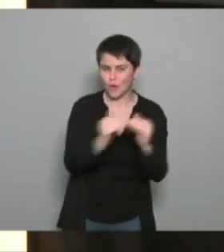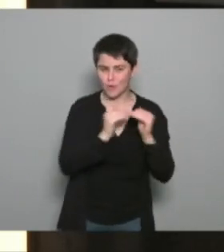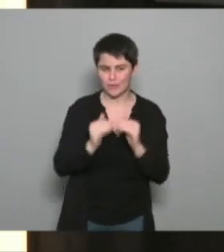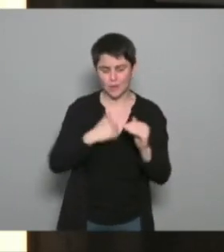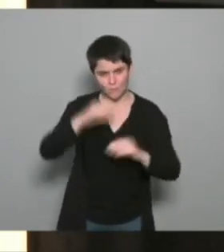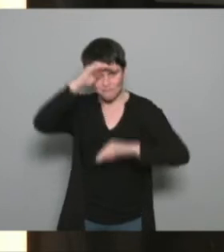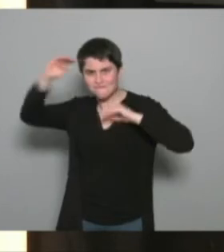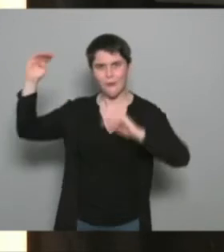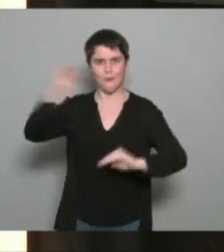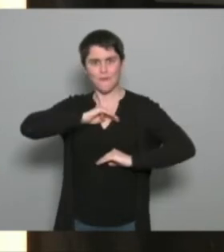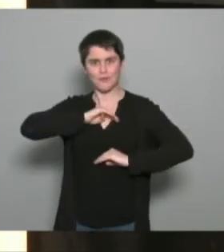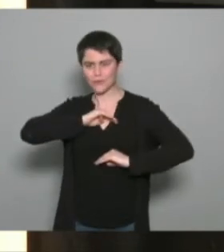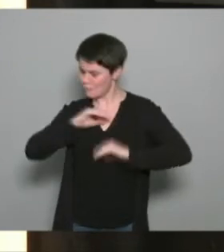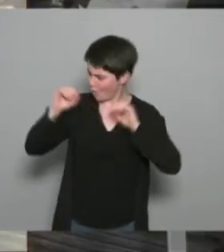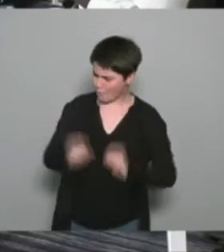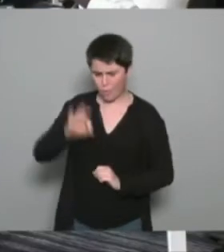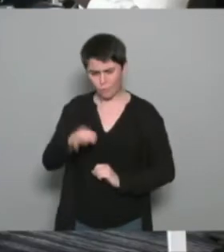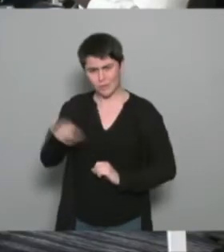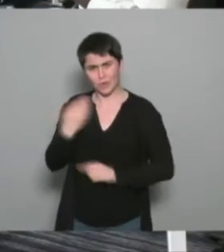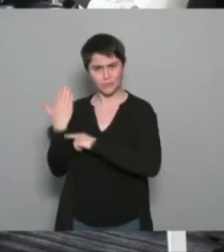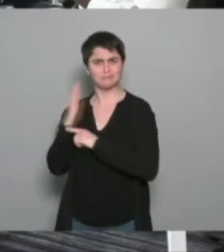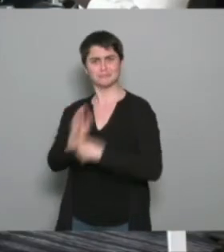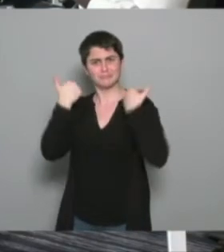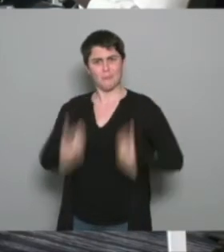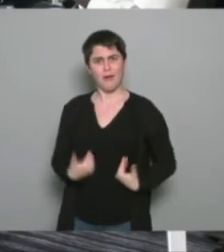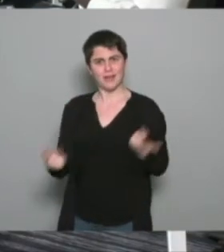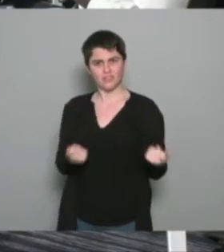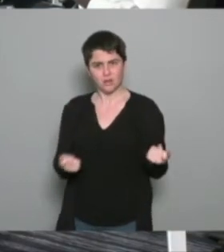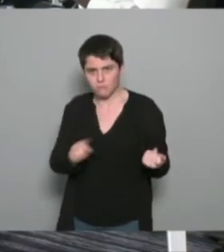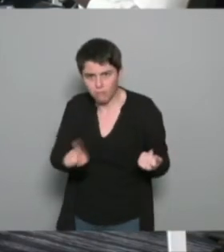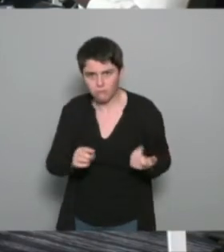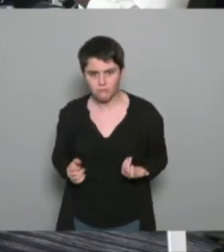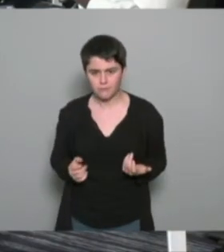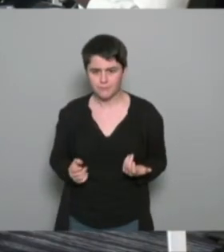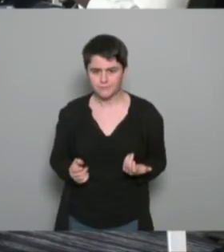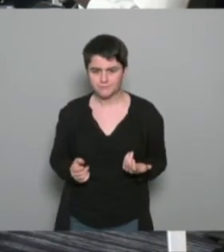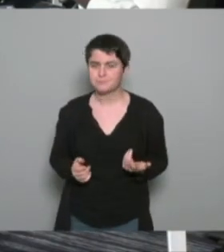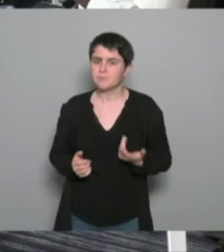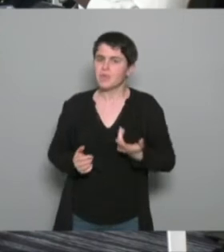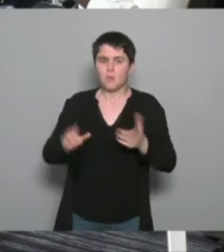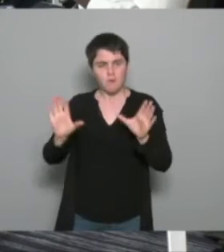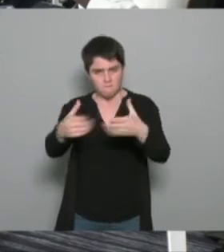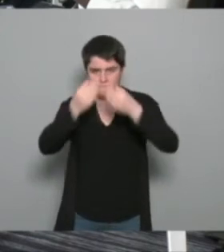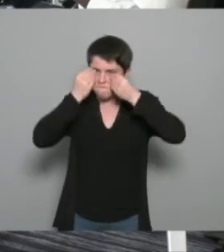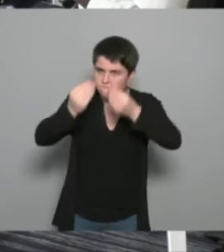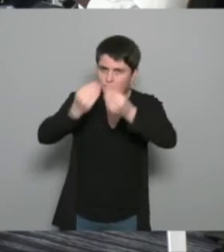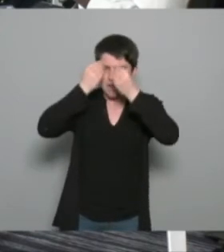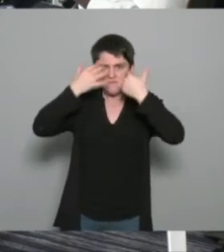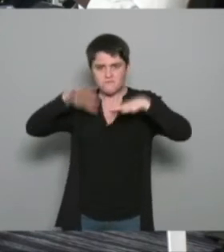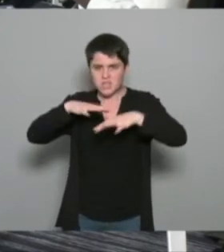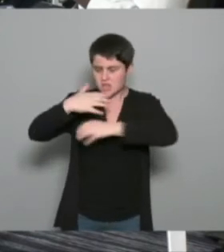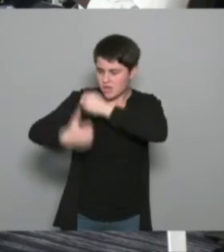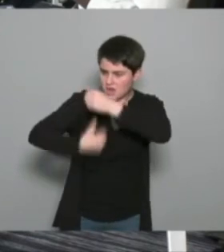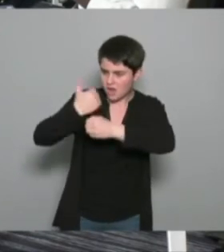sûr de nous sur la question de la légitimité et c'est vrai qu'un an après une fois avoir passé ma formation et puis avoir